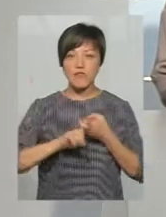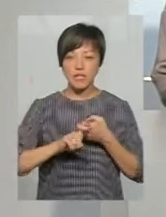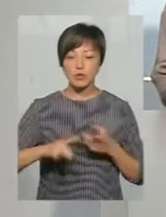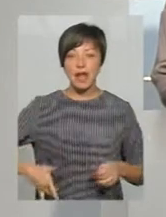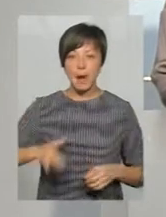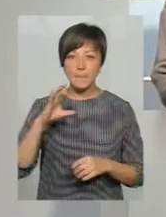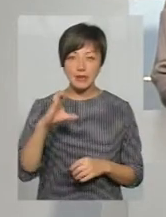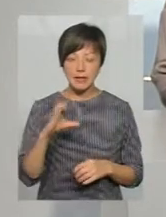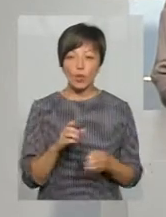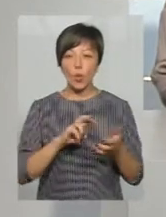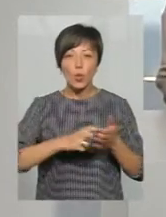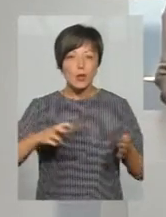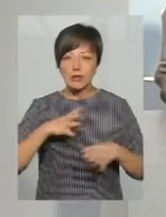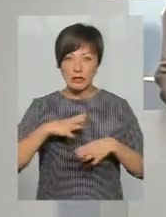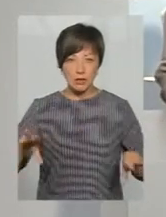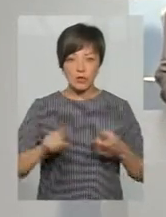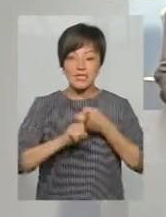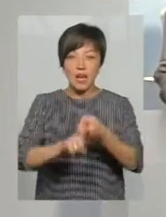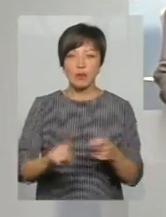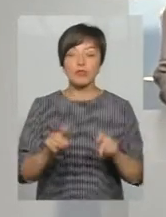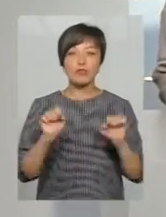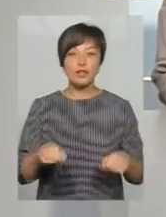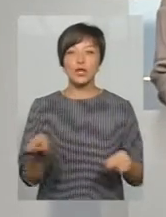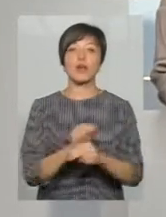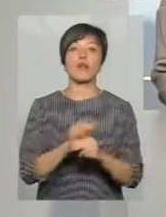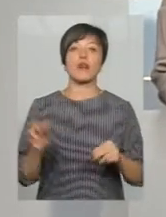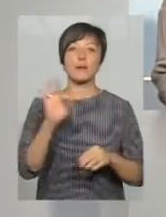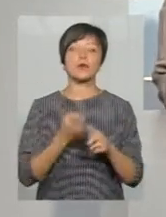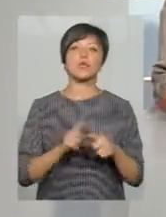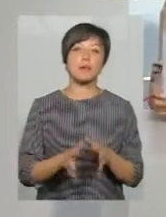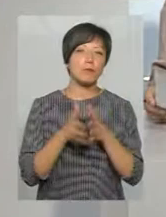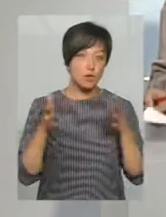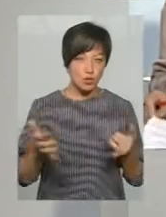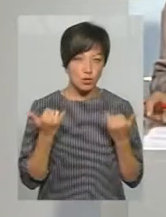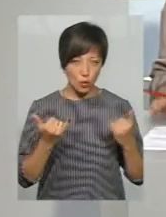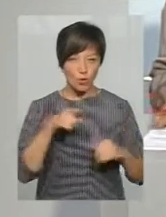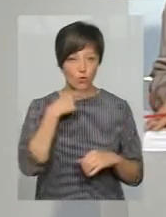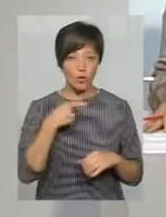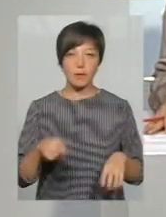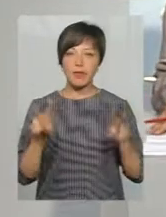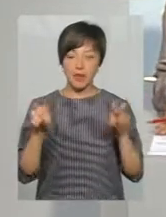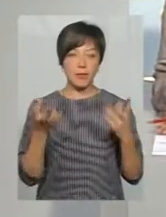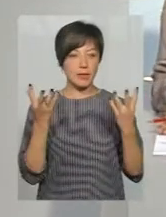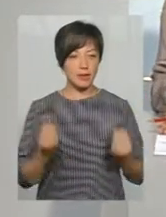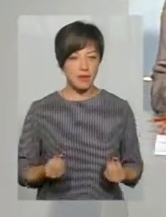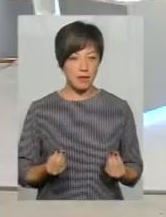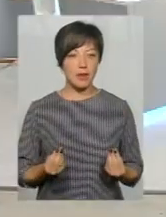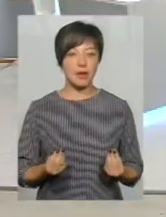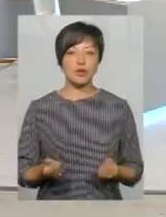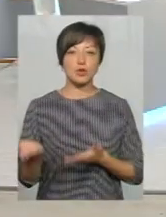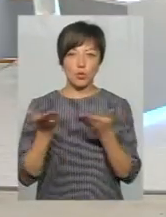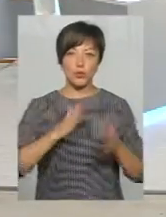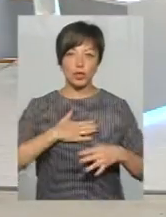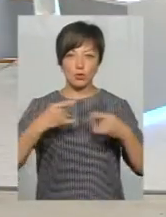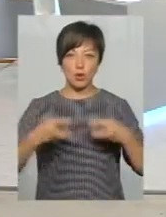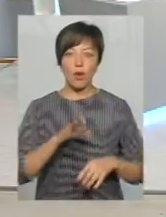аби уникнути зараження і які є можливості для лікування, про це і більше, Сьогодні говоримо у темі дня з гостею нашої студії. У